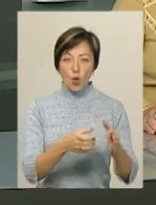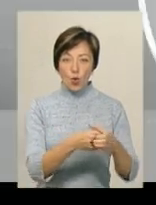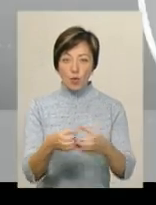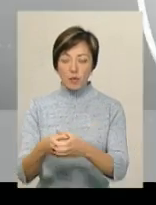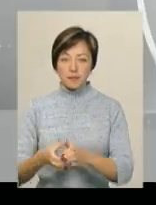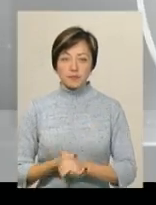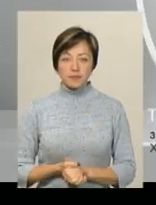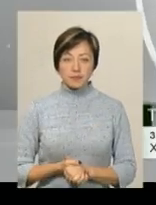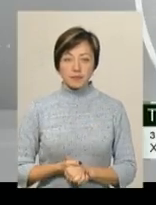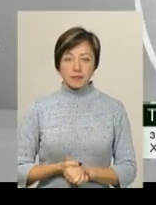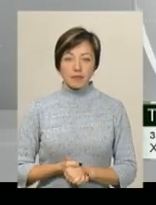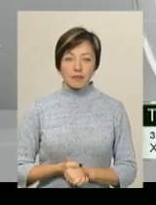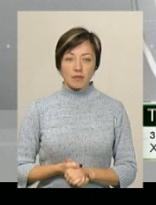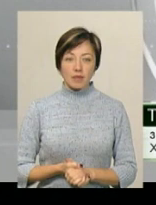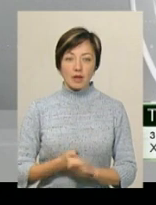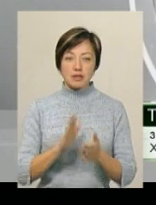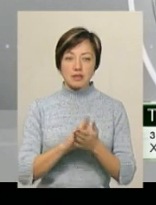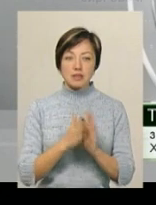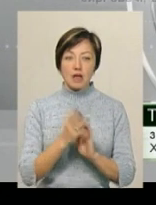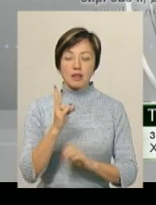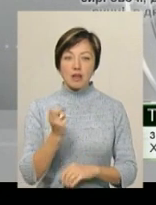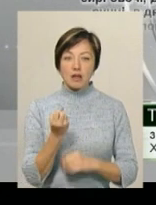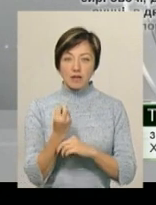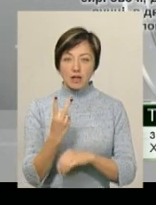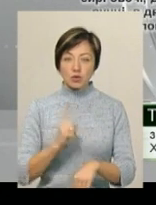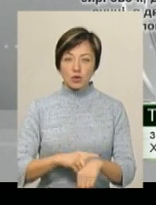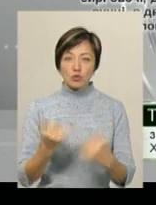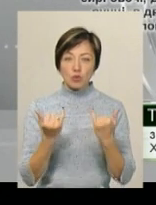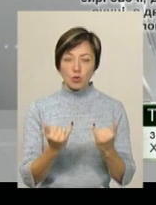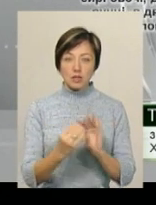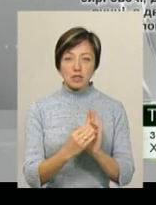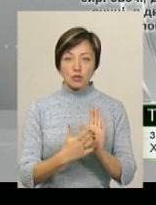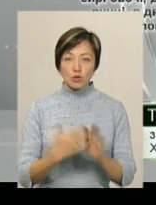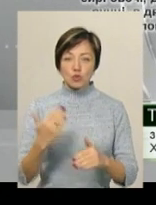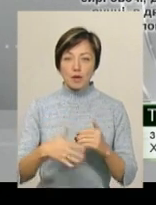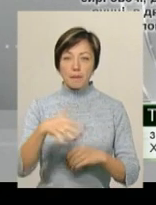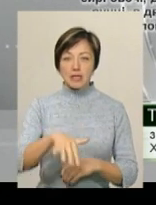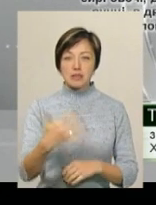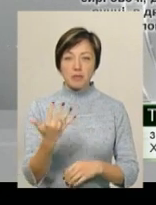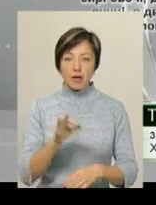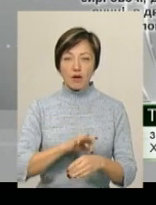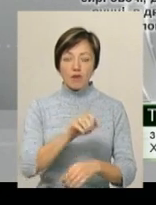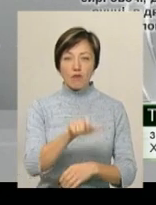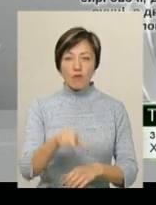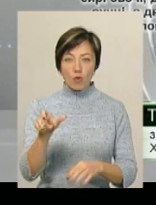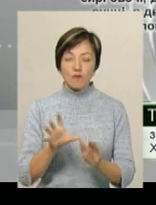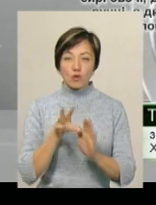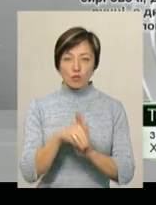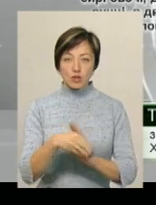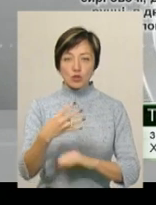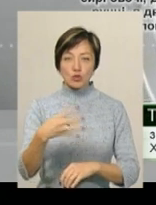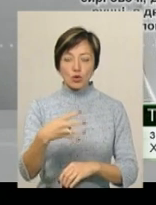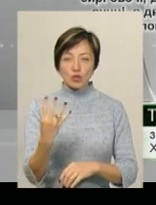Станом на 12-ту годину сьогодні зареєстровано вже 55 хворих, в тому числі